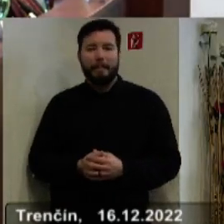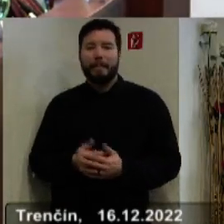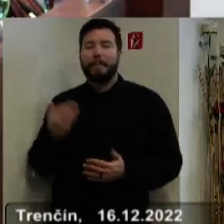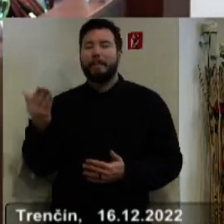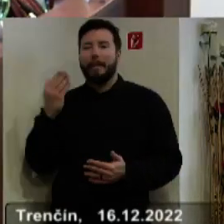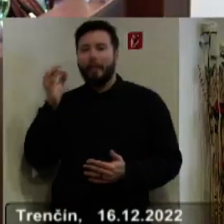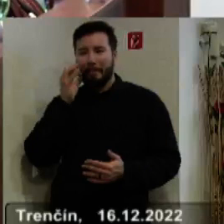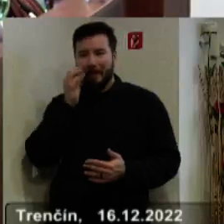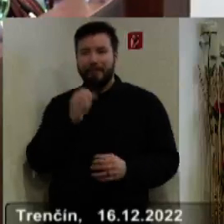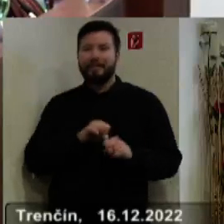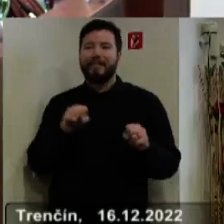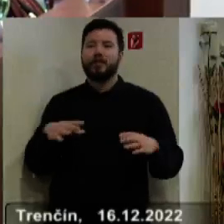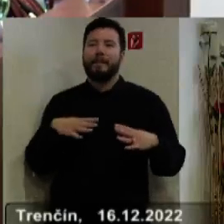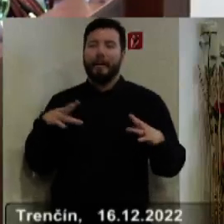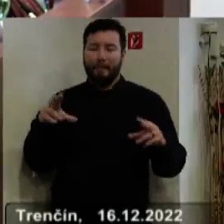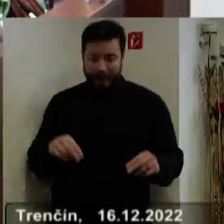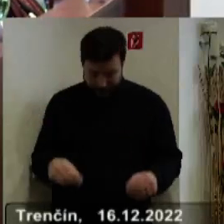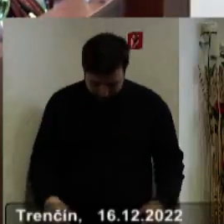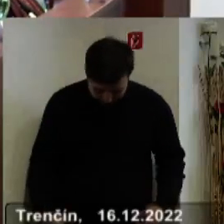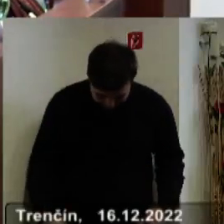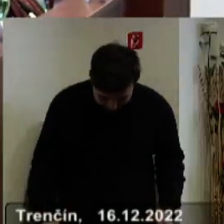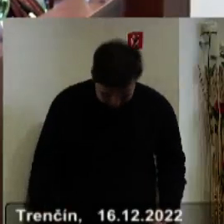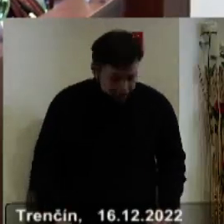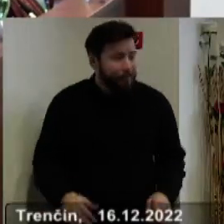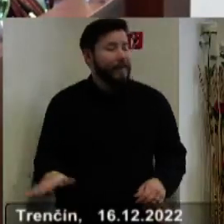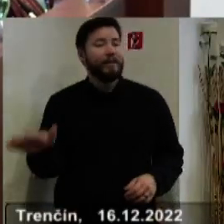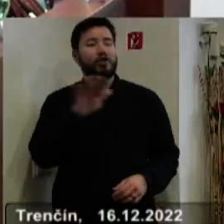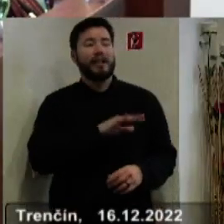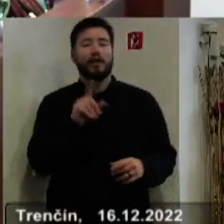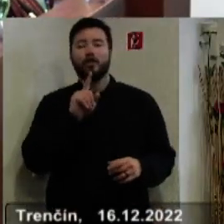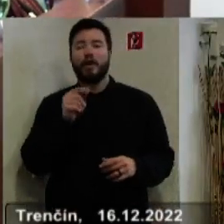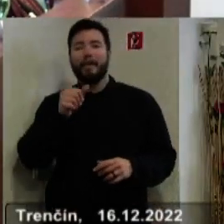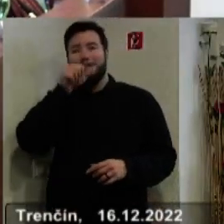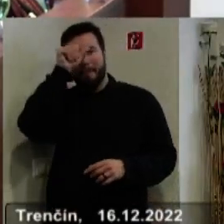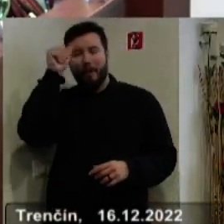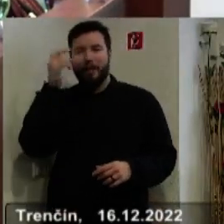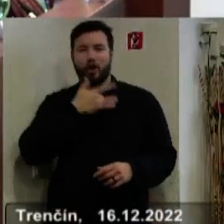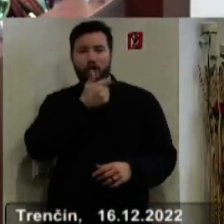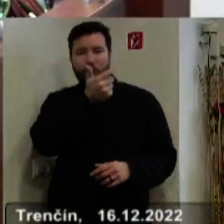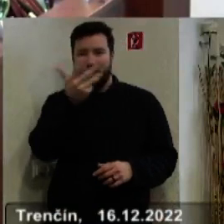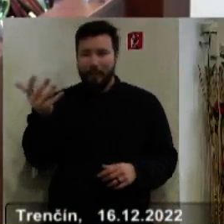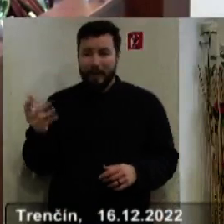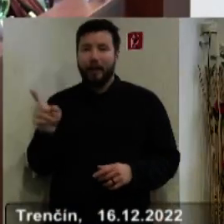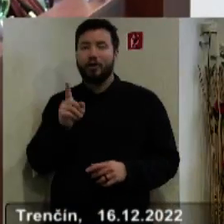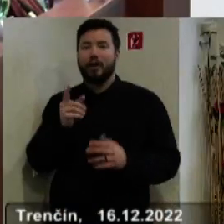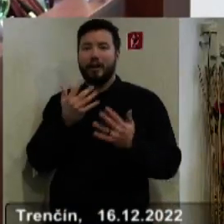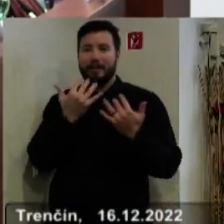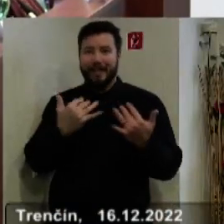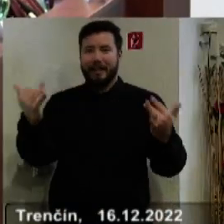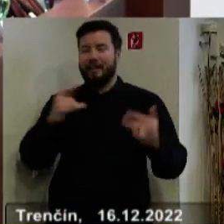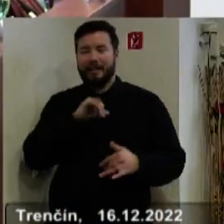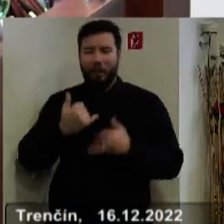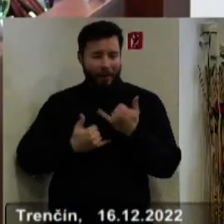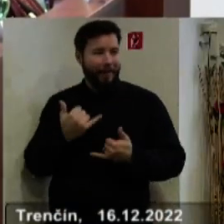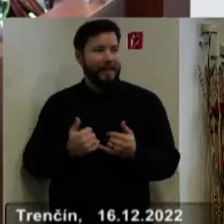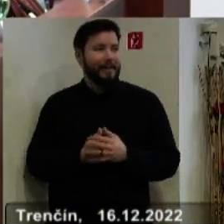Ďakujem pekne. Vážený, pán predseda, všetky opred menované osoby, osobnosti, ktoré tu sedia, aby som sa